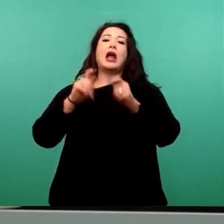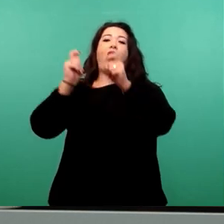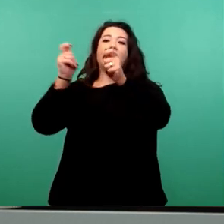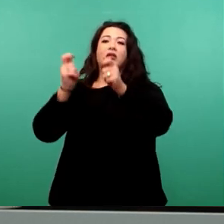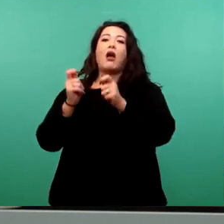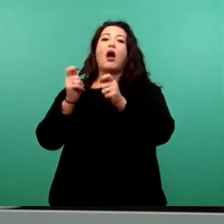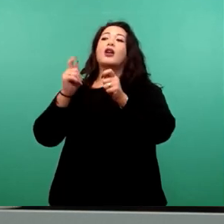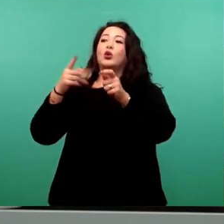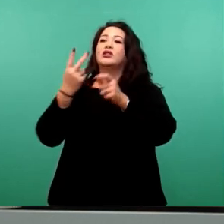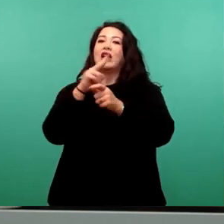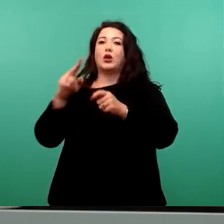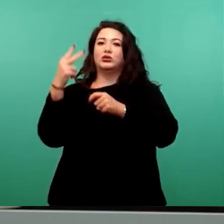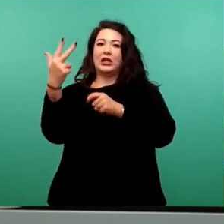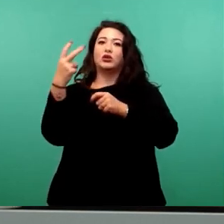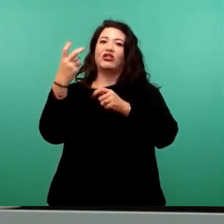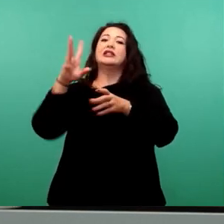mit in die